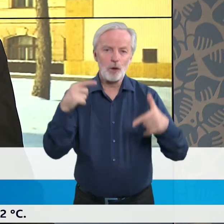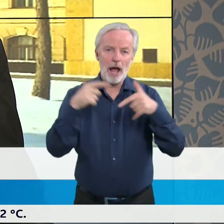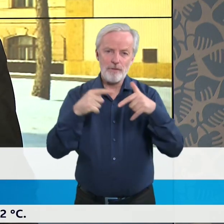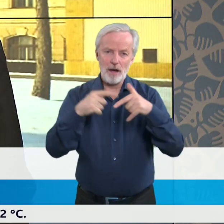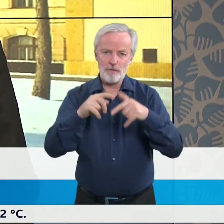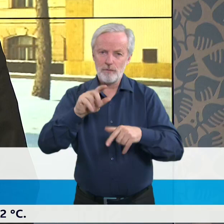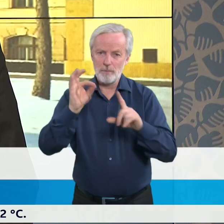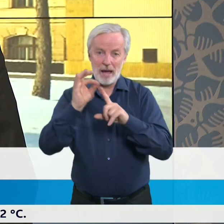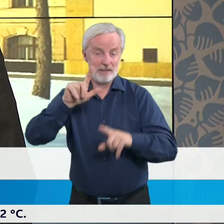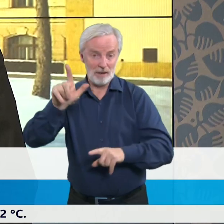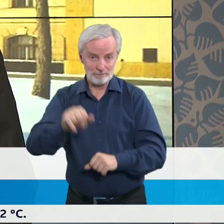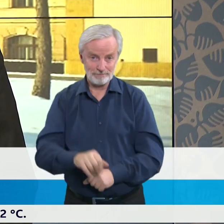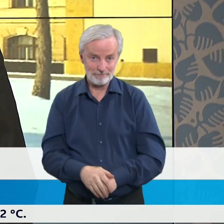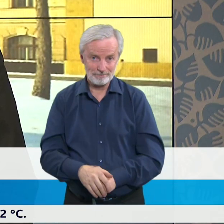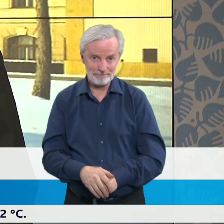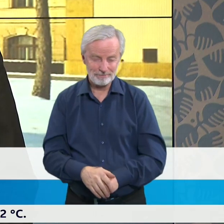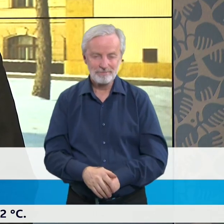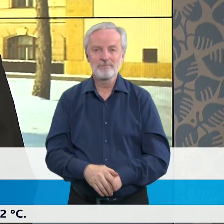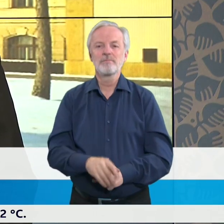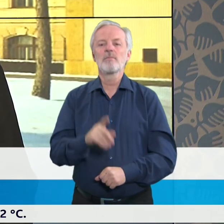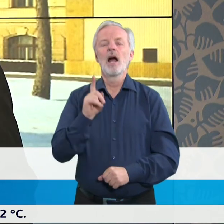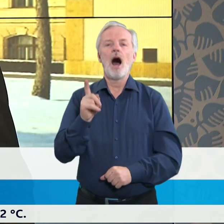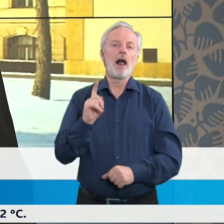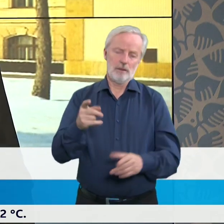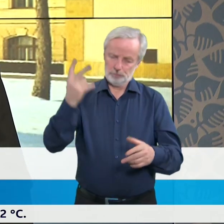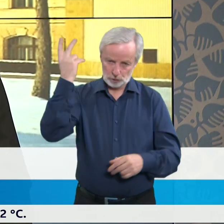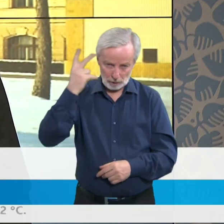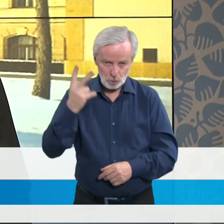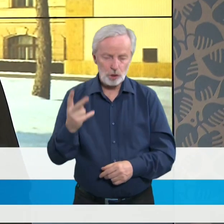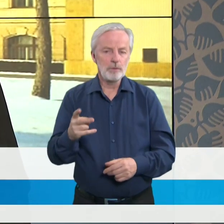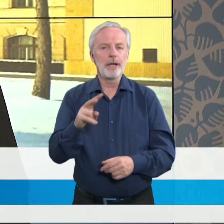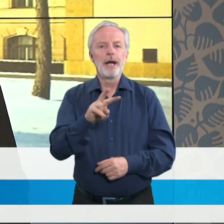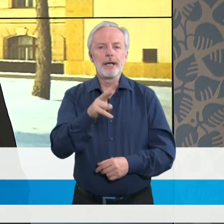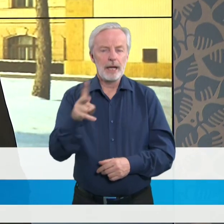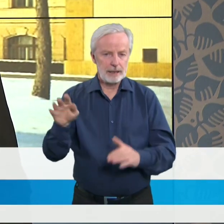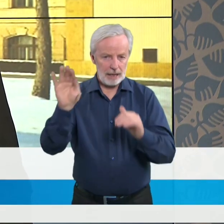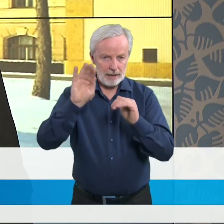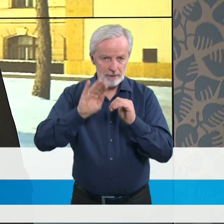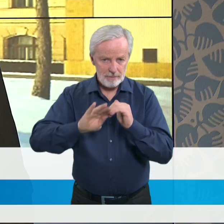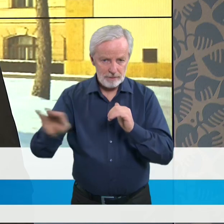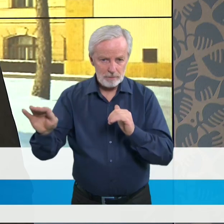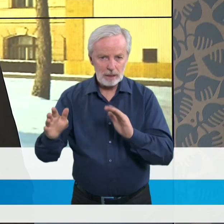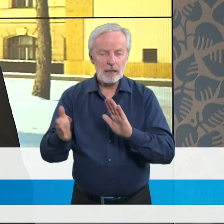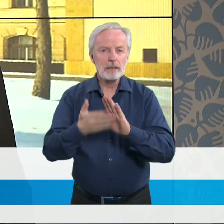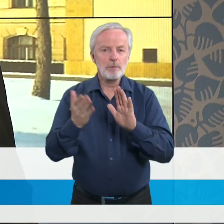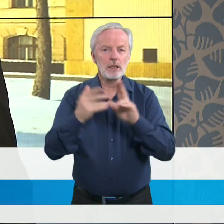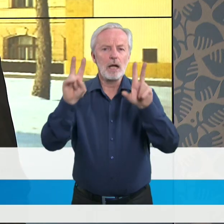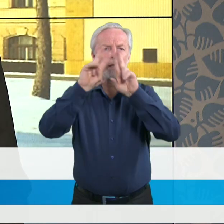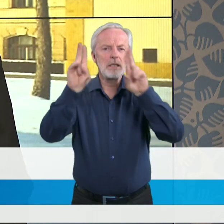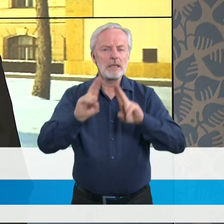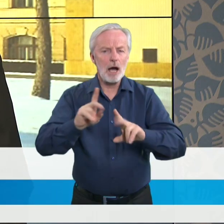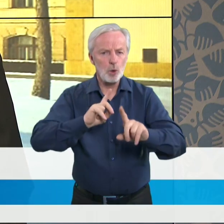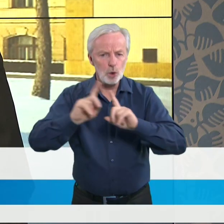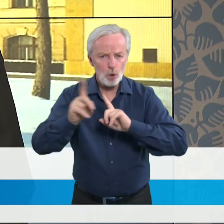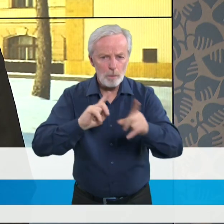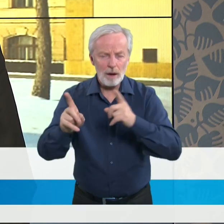Z tohoto opatření jsou některé výjimky, které byly špatné v minulosti, zejména co se týče mezinárodní dopravy, tranzitu či